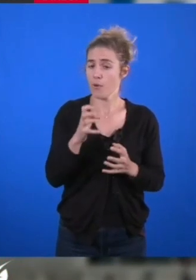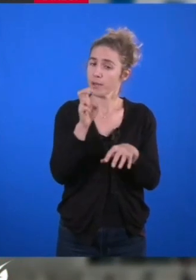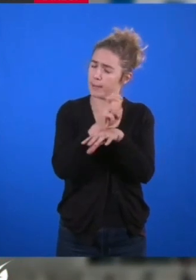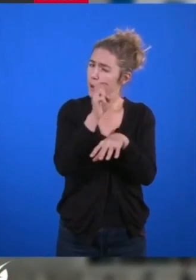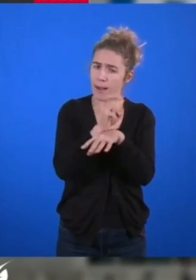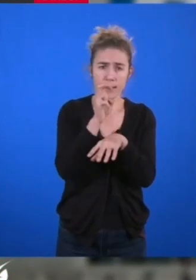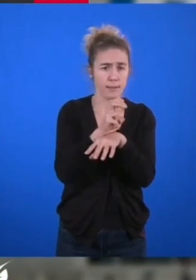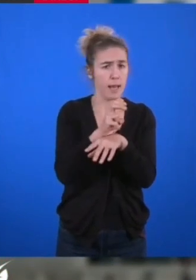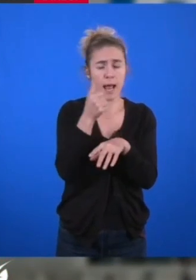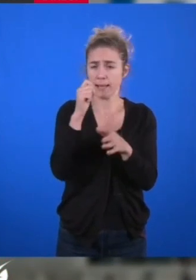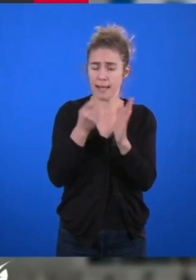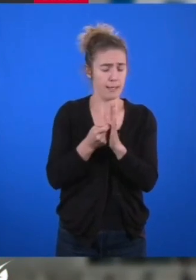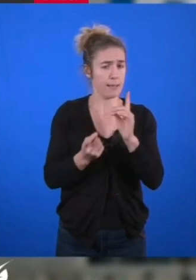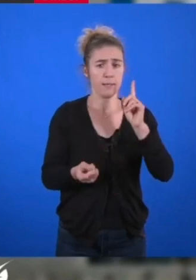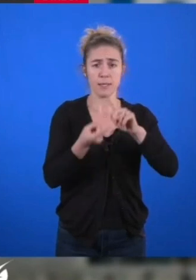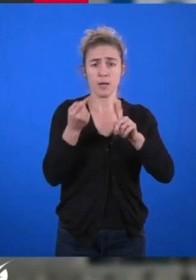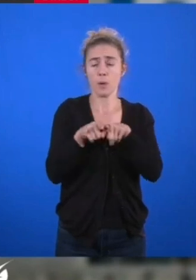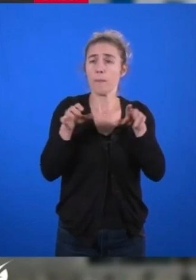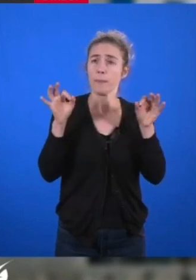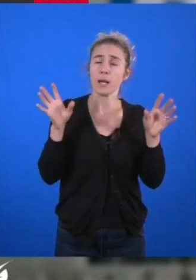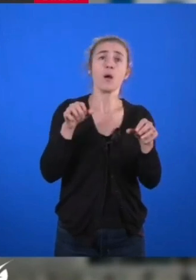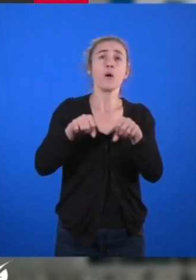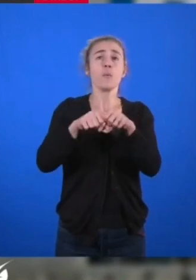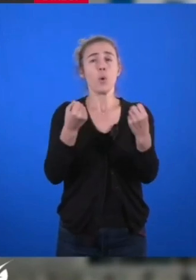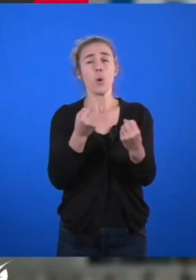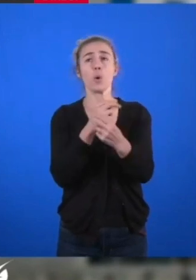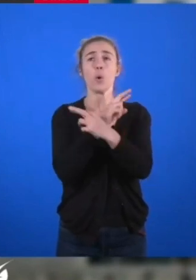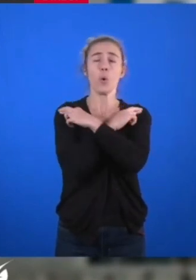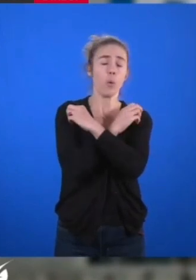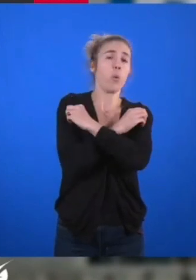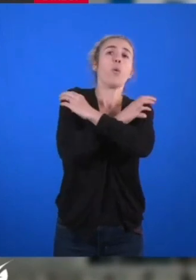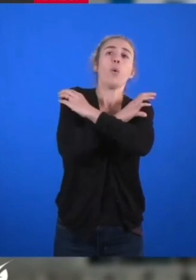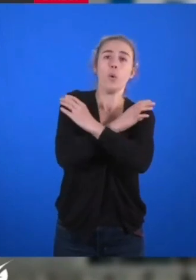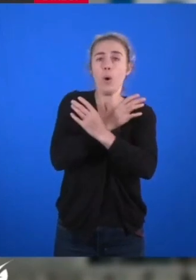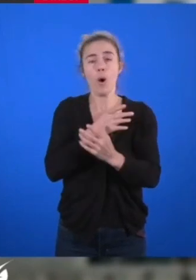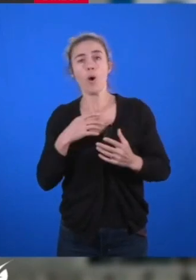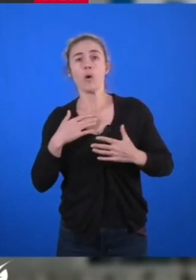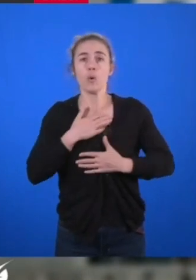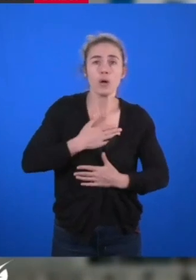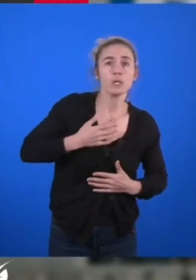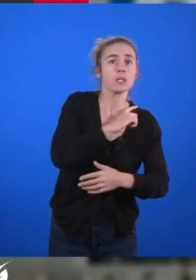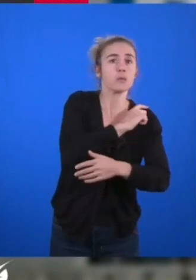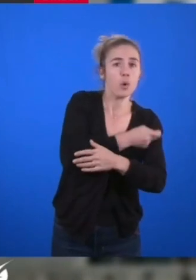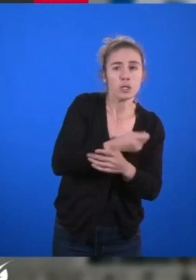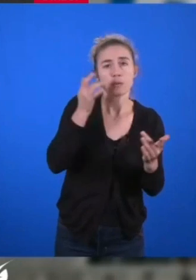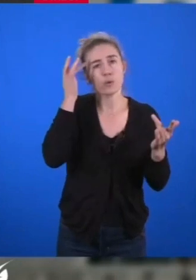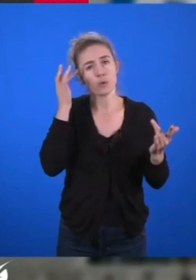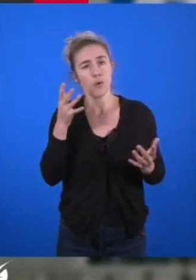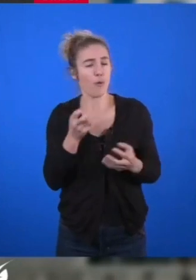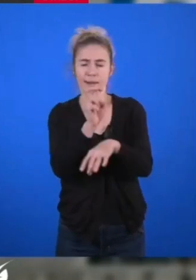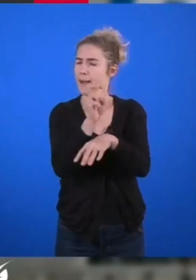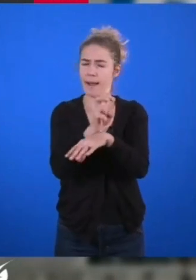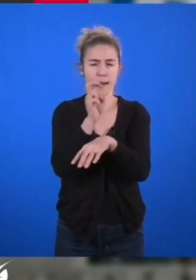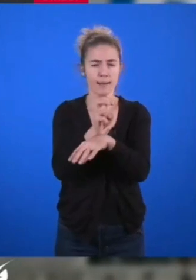à part, un jour de pause et de ressourcement, un temps dédié aux loisirs sportifs et culturels, aux relations